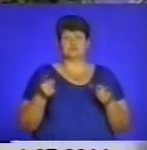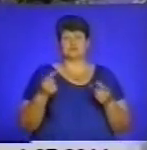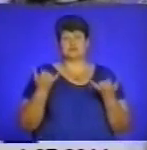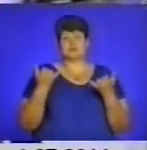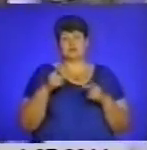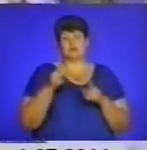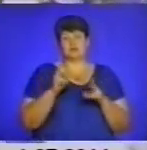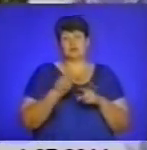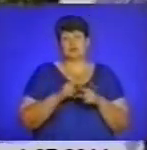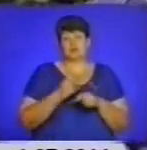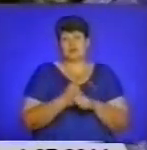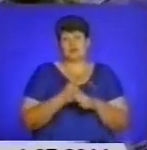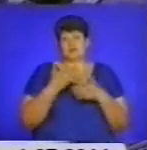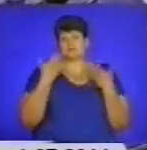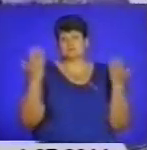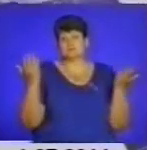зараз там ніхто не робить.